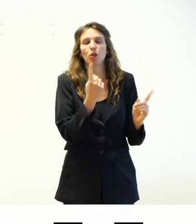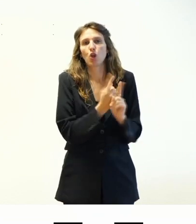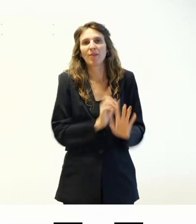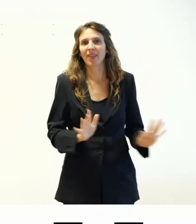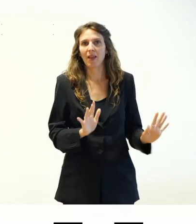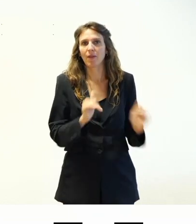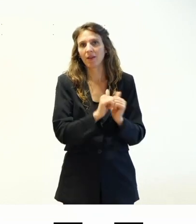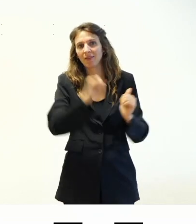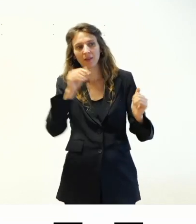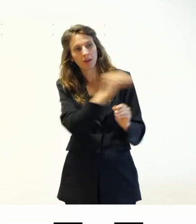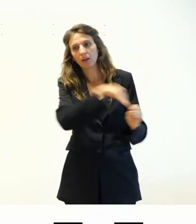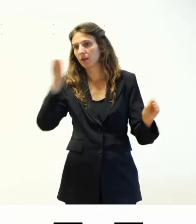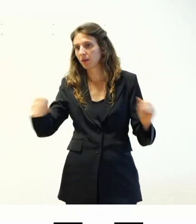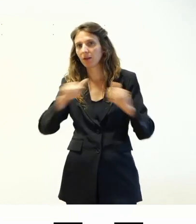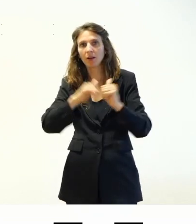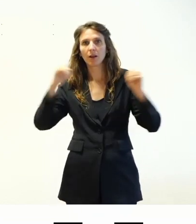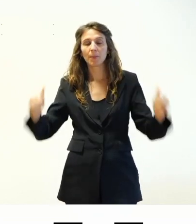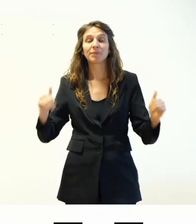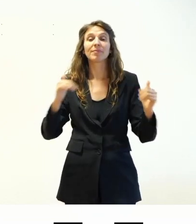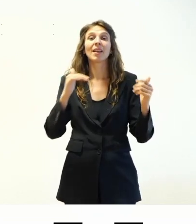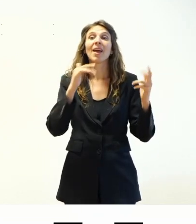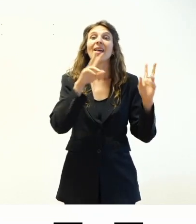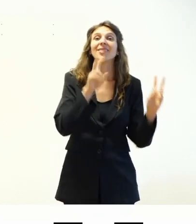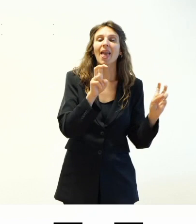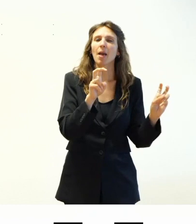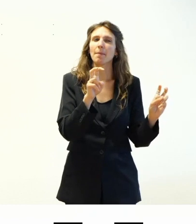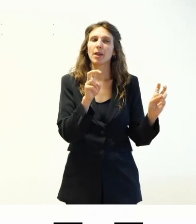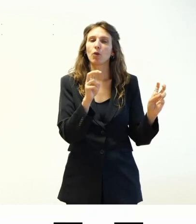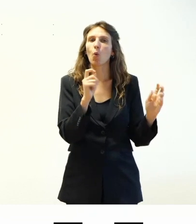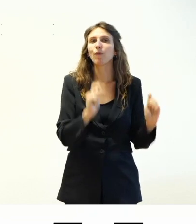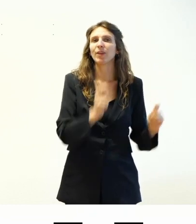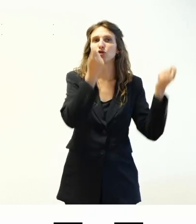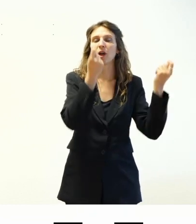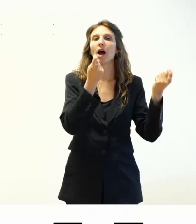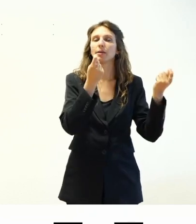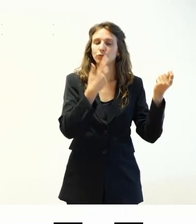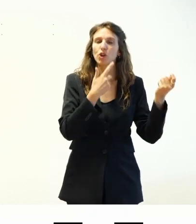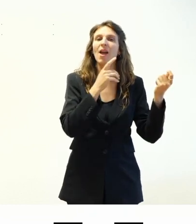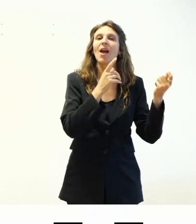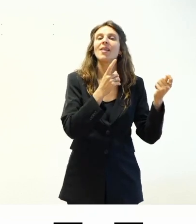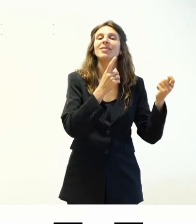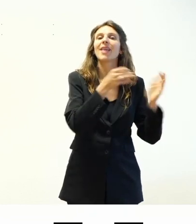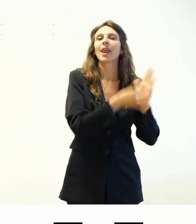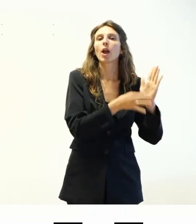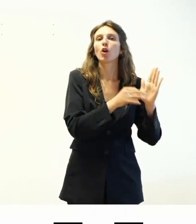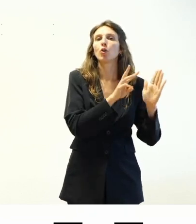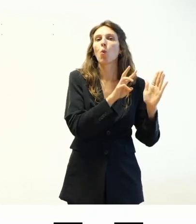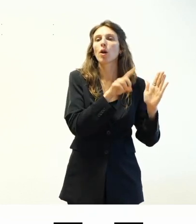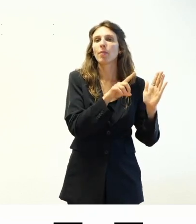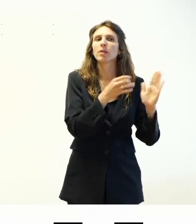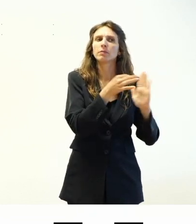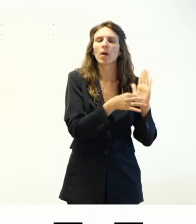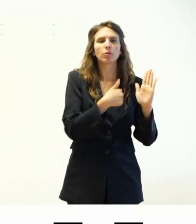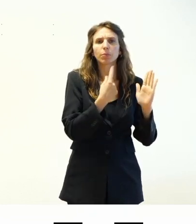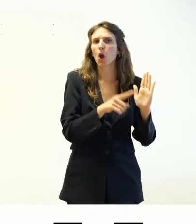succedere. Con i temi ufficiali che si trovano nella directory di WordPress, di cui riparliamo dopo, questa cosa non succede